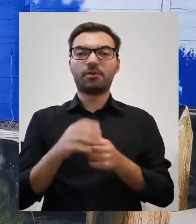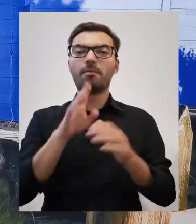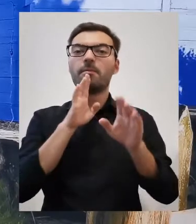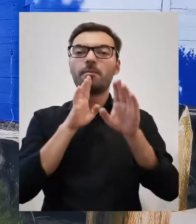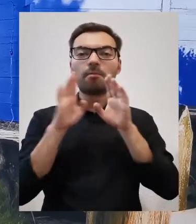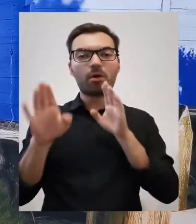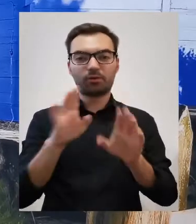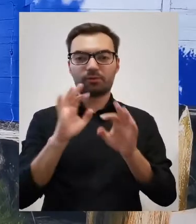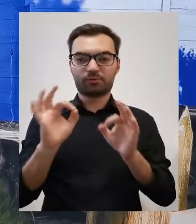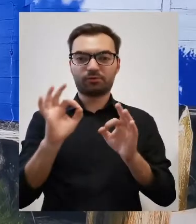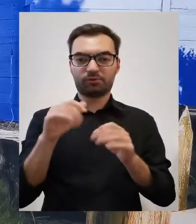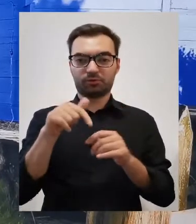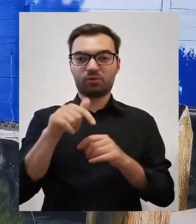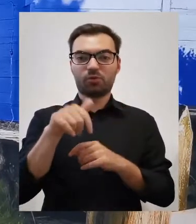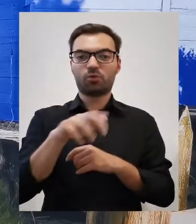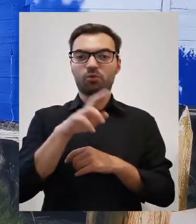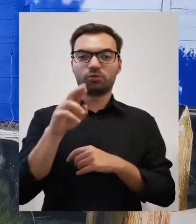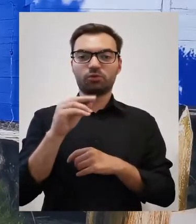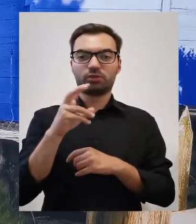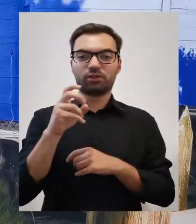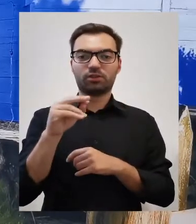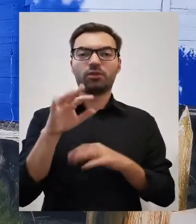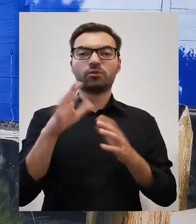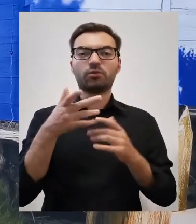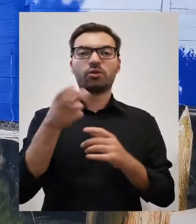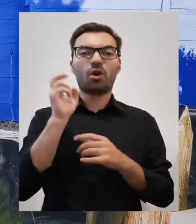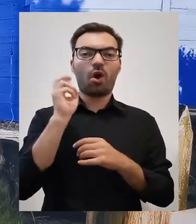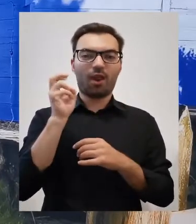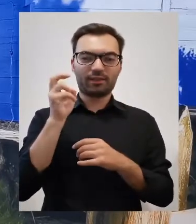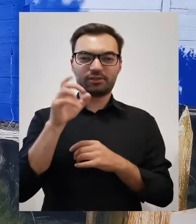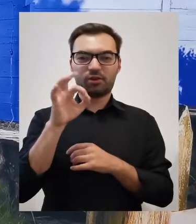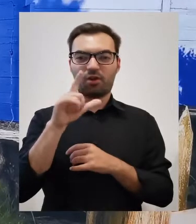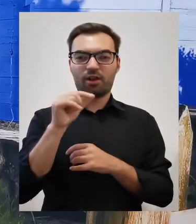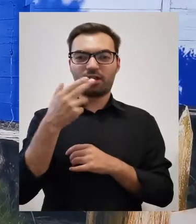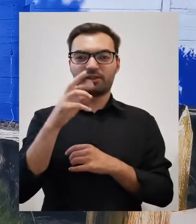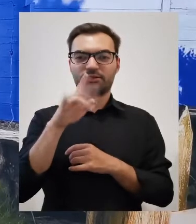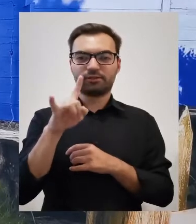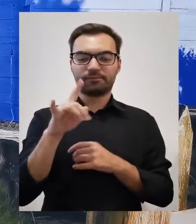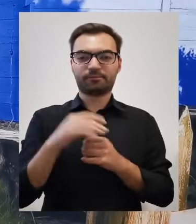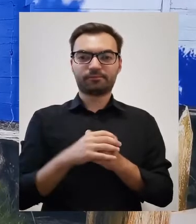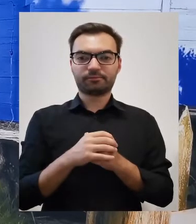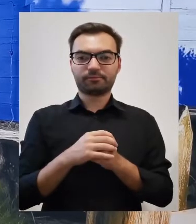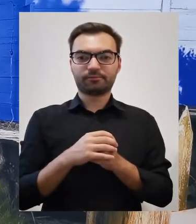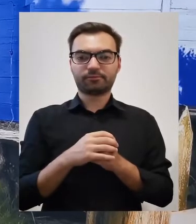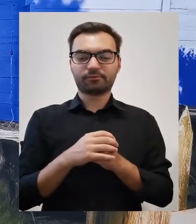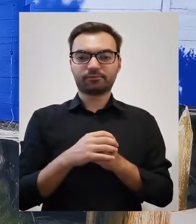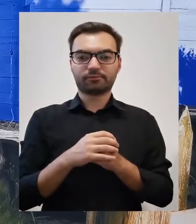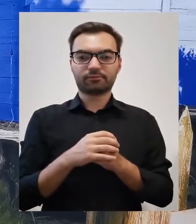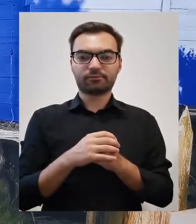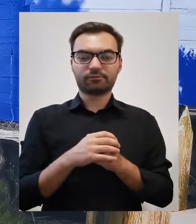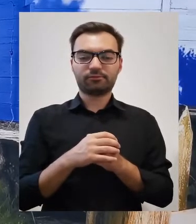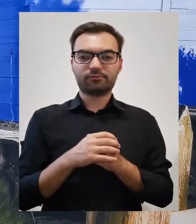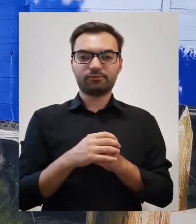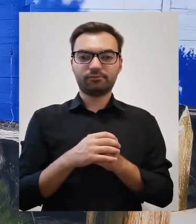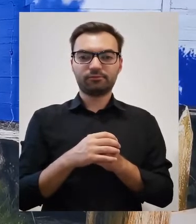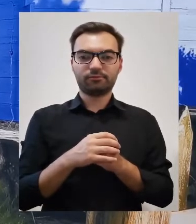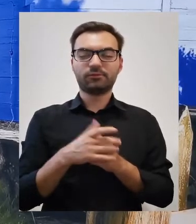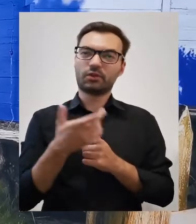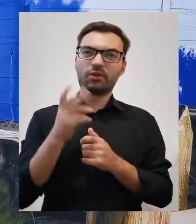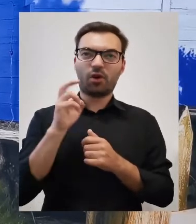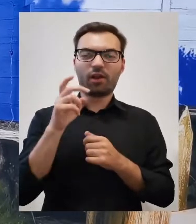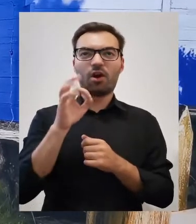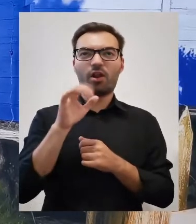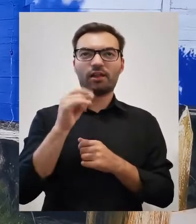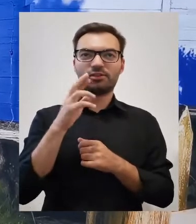działo się na dzisiejszym Urzeczu, czyli ci holendrzy, czyli dzisiaj